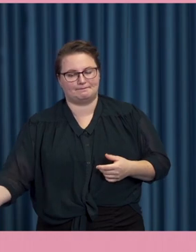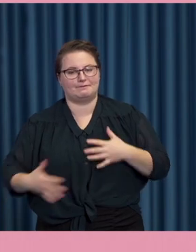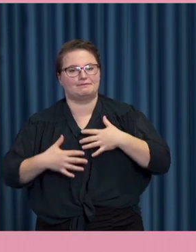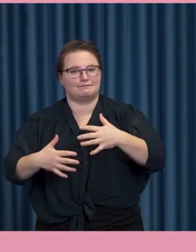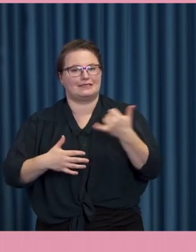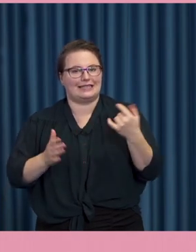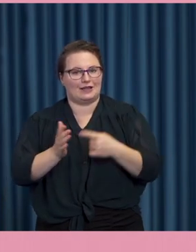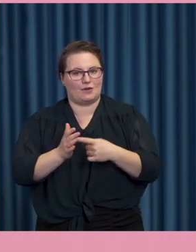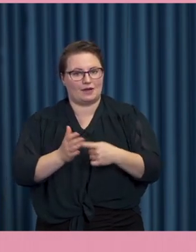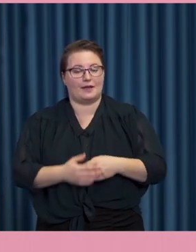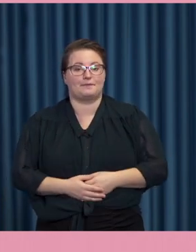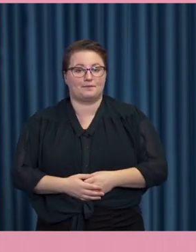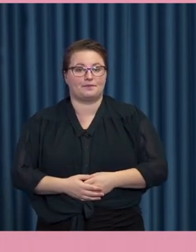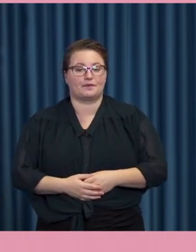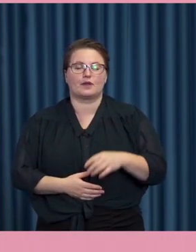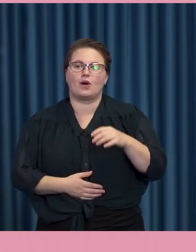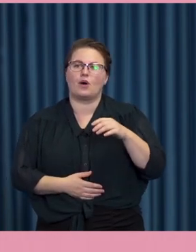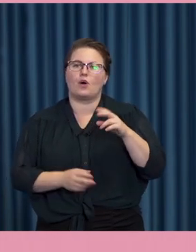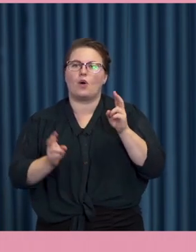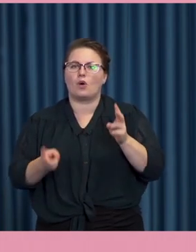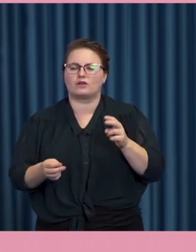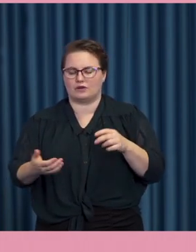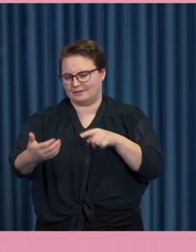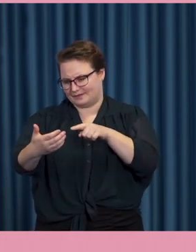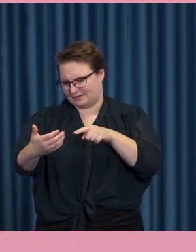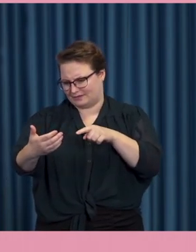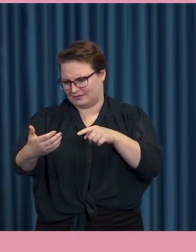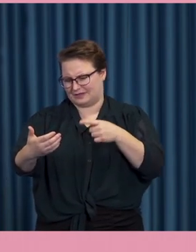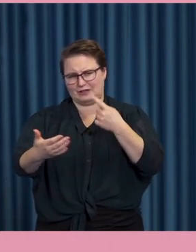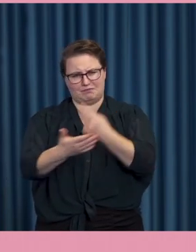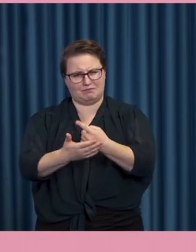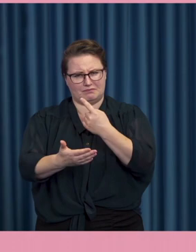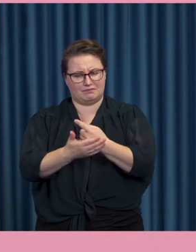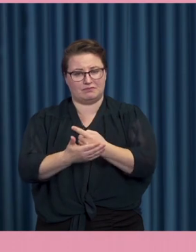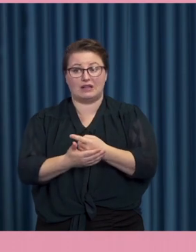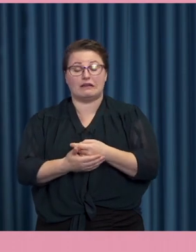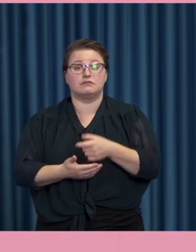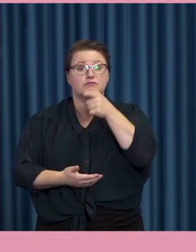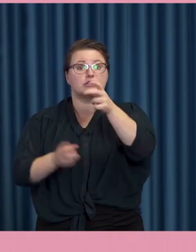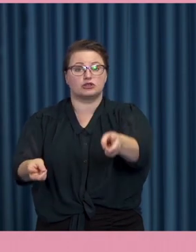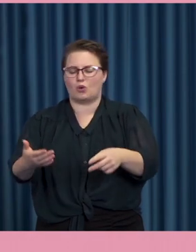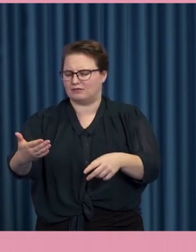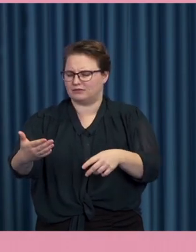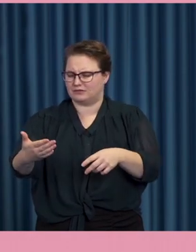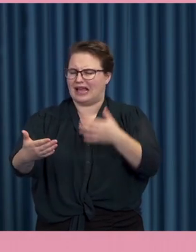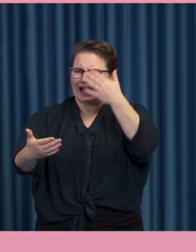våga då, om det är någonting som är riktigt konstigt att säga det. Men det här kan väl inte stämma. Just det.